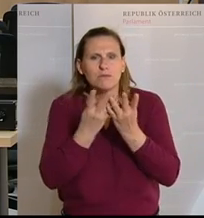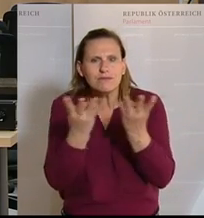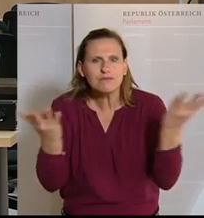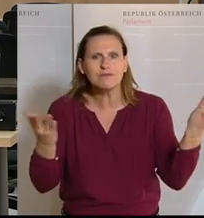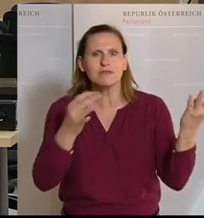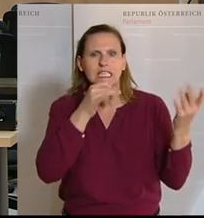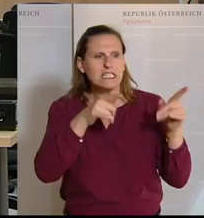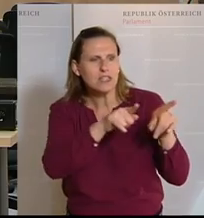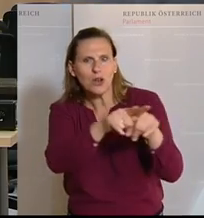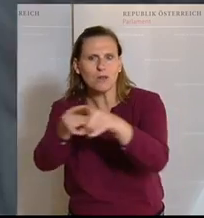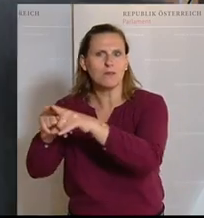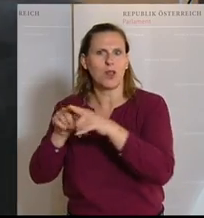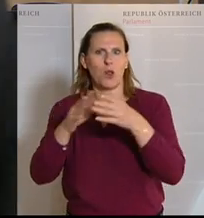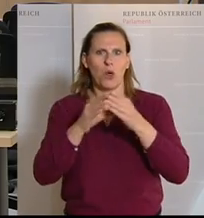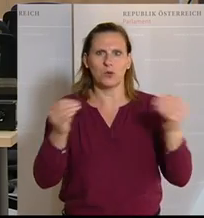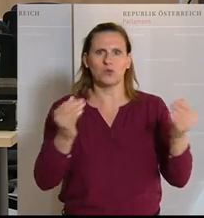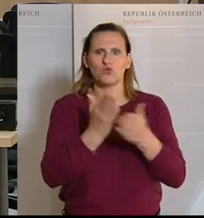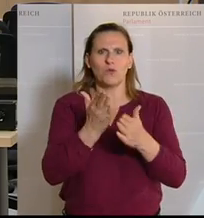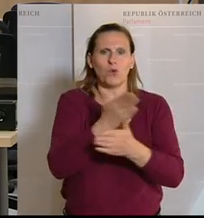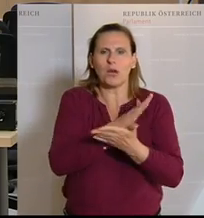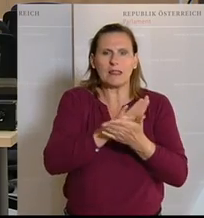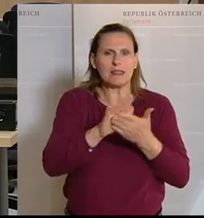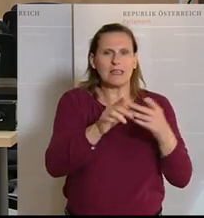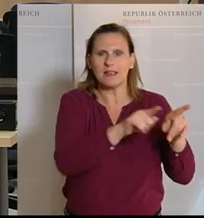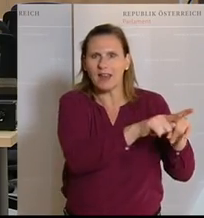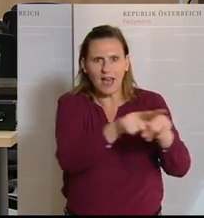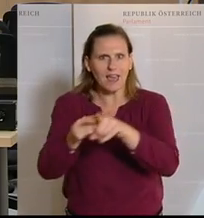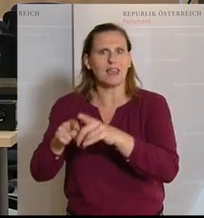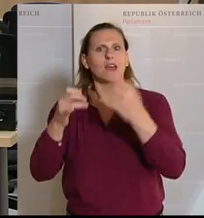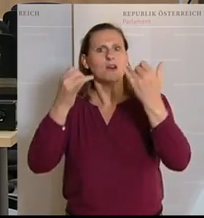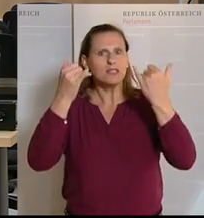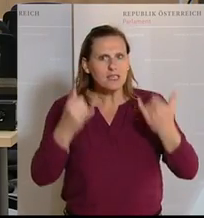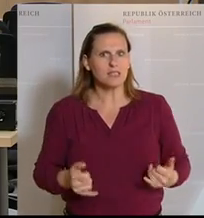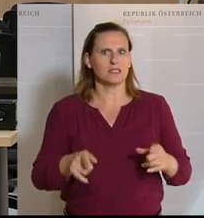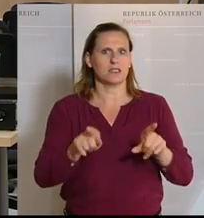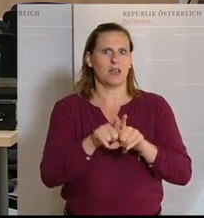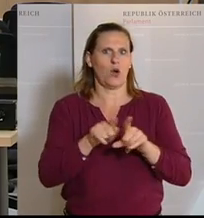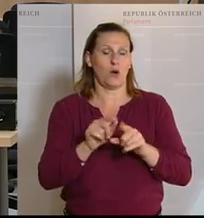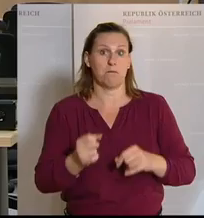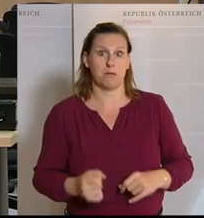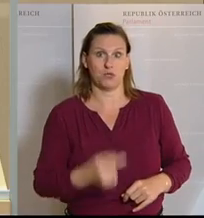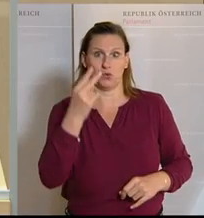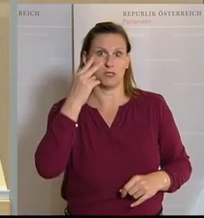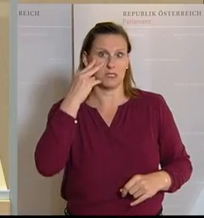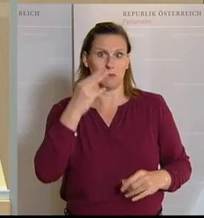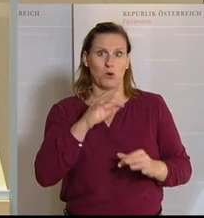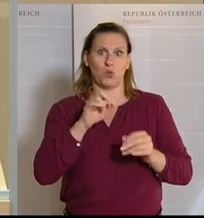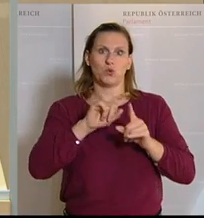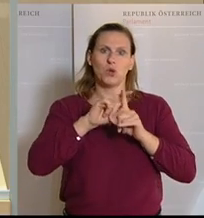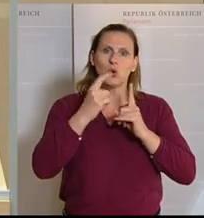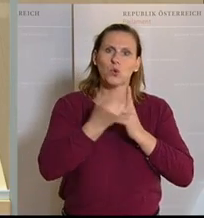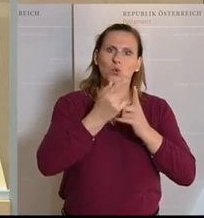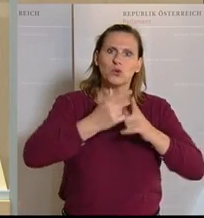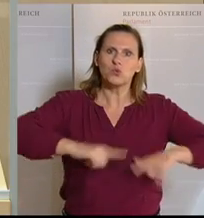Einheitslösungen gibt, die gab es auch schon vorher nie. Und gerade jetzt wird dieses Faktum eben besonders sichtbar. Das Kulturland